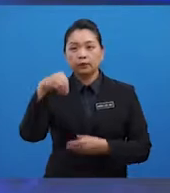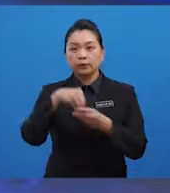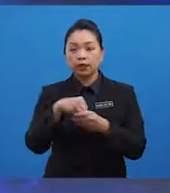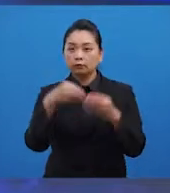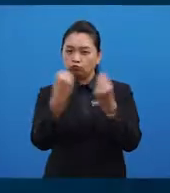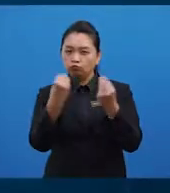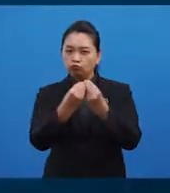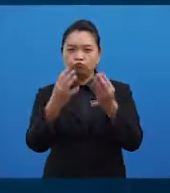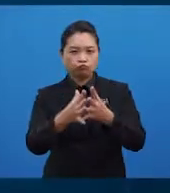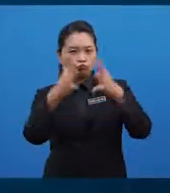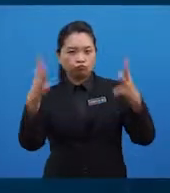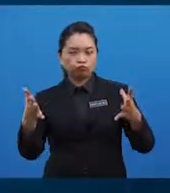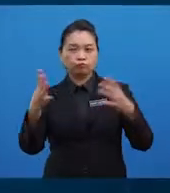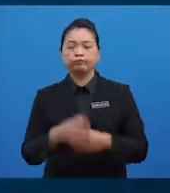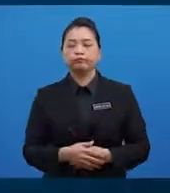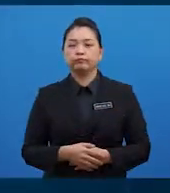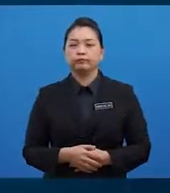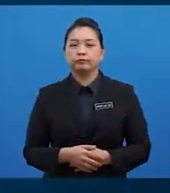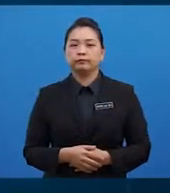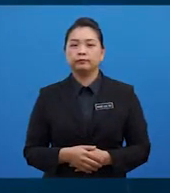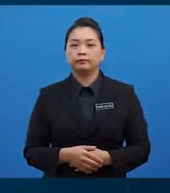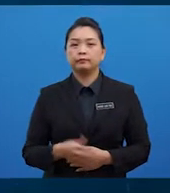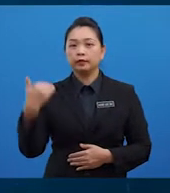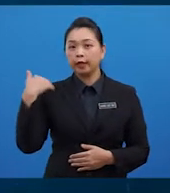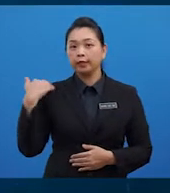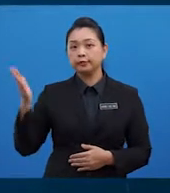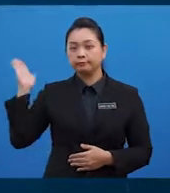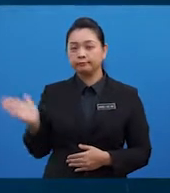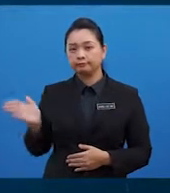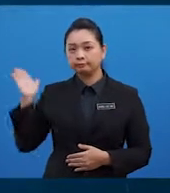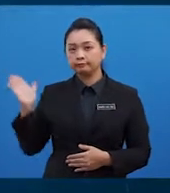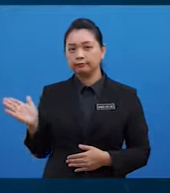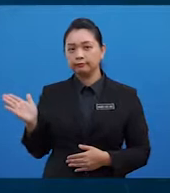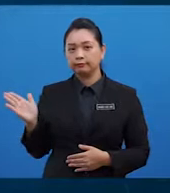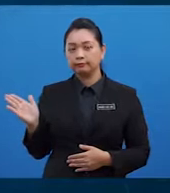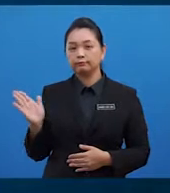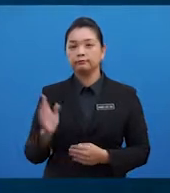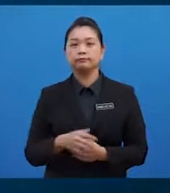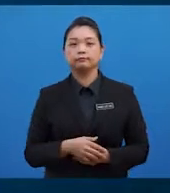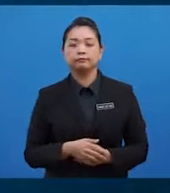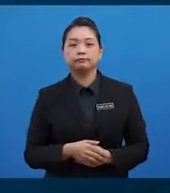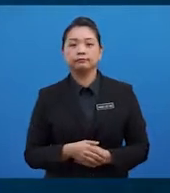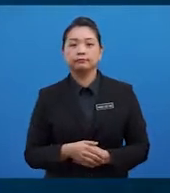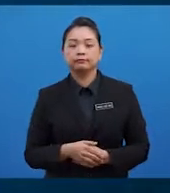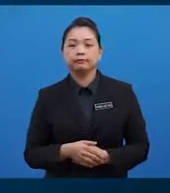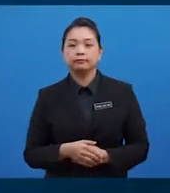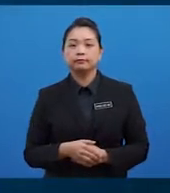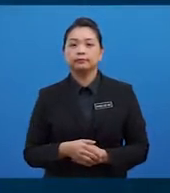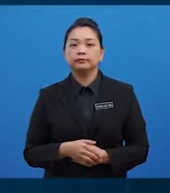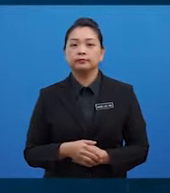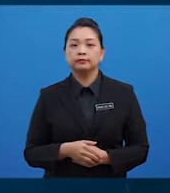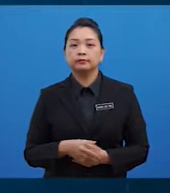yang besar. Makro mineral terdiri daripada kalsium berfungsi sebagai